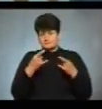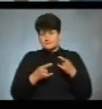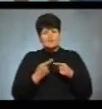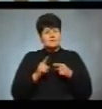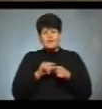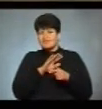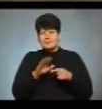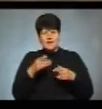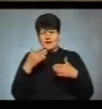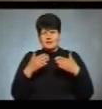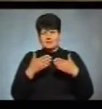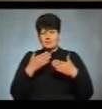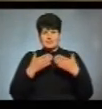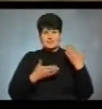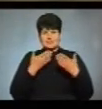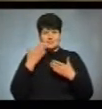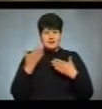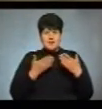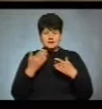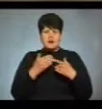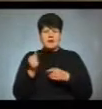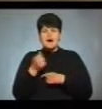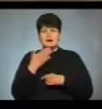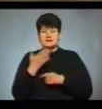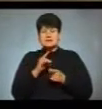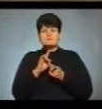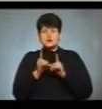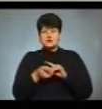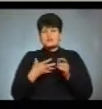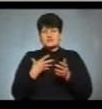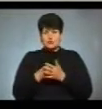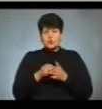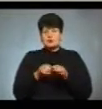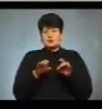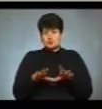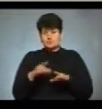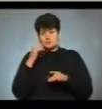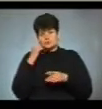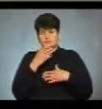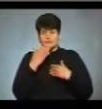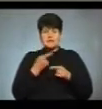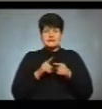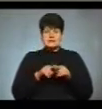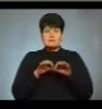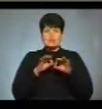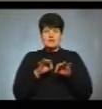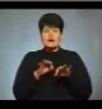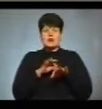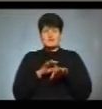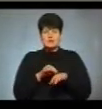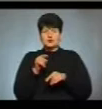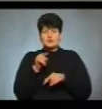дебати, політична агітація. Змінювати ж свою постанову ЦВК наміру не має. Це проведена їх не заангажованою